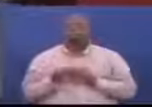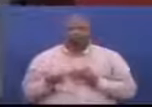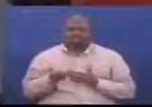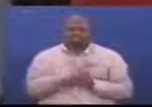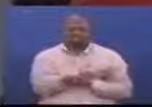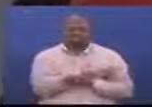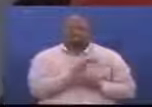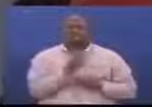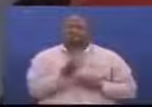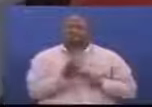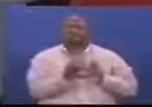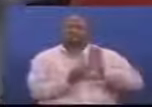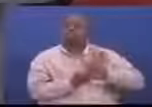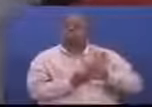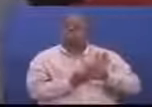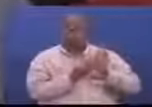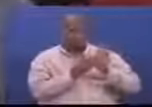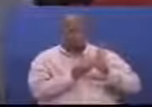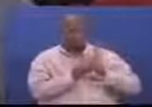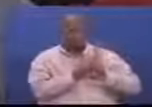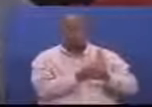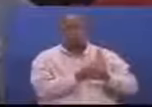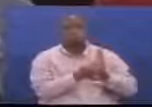ishirina tisa ya muongozo Wamaandalizi